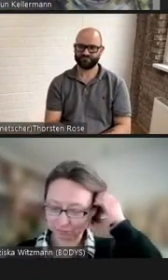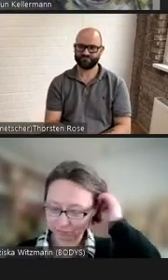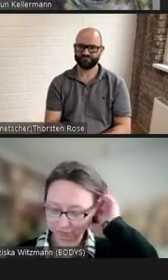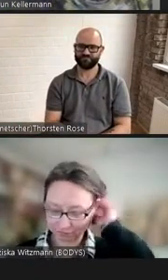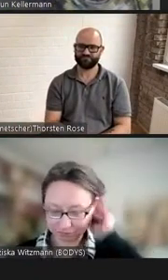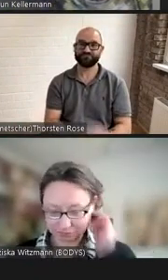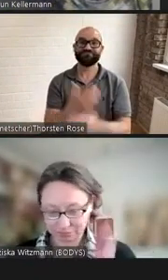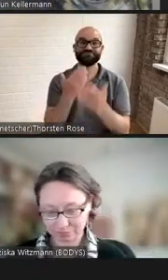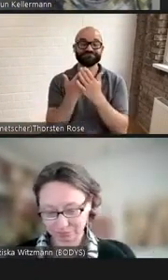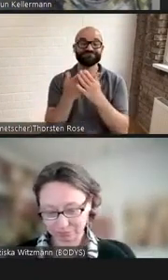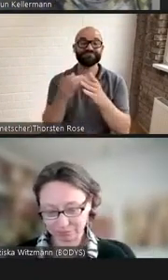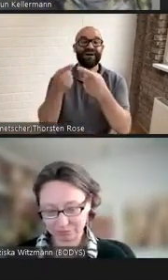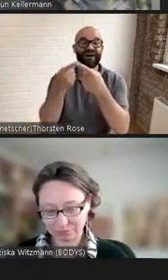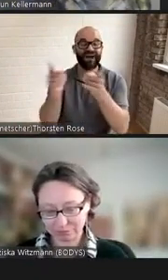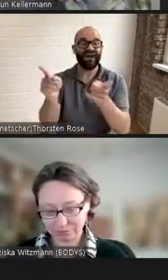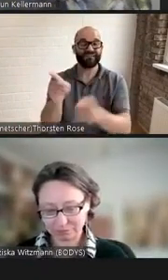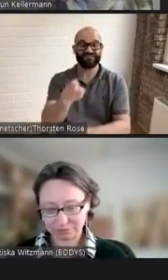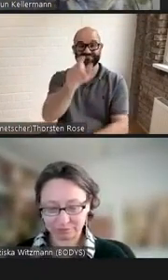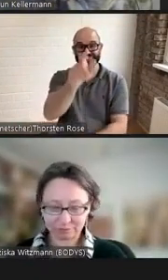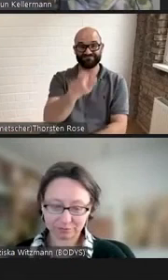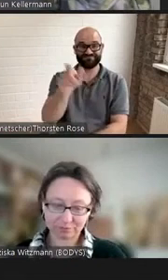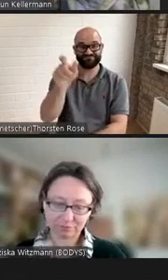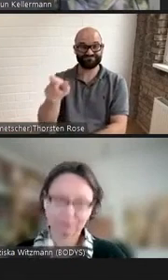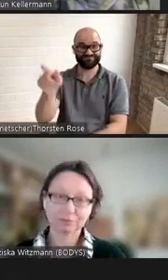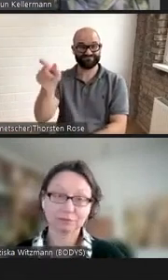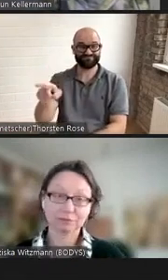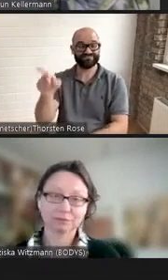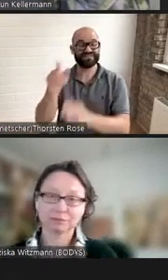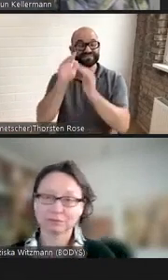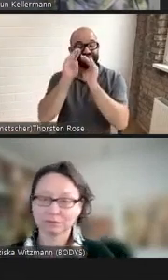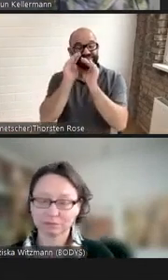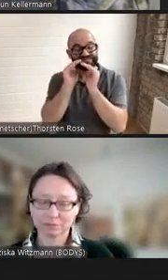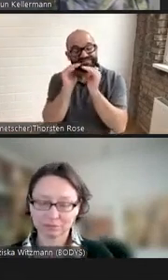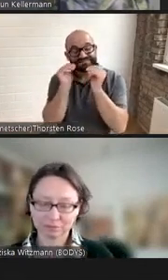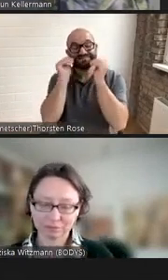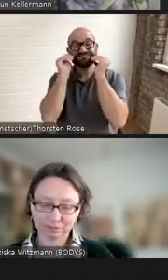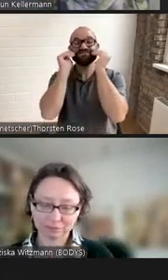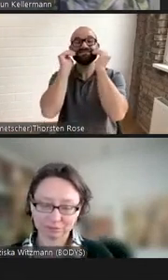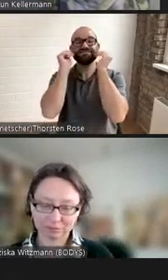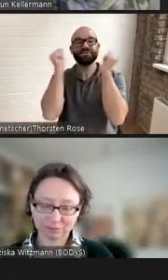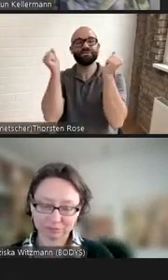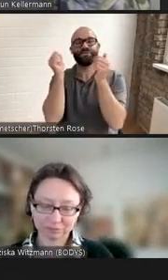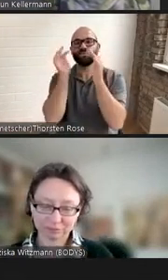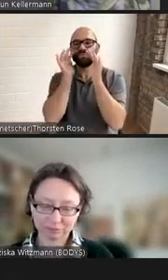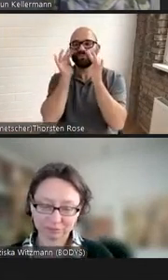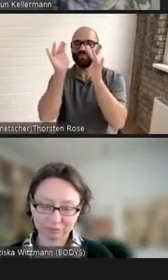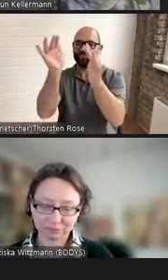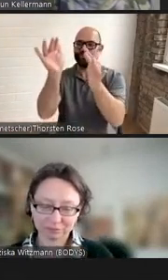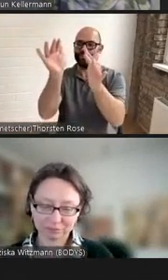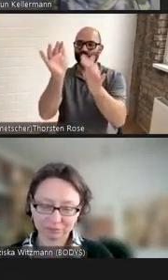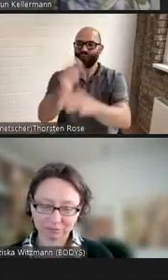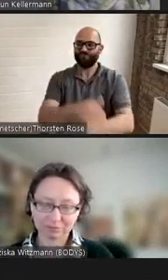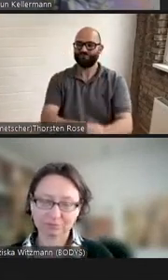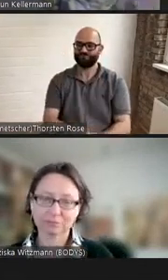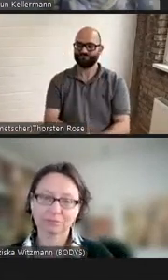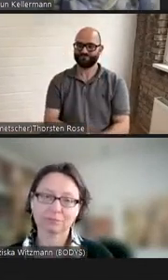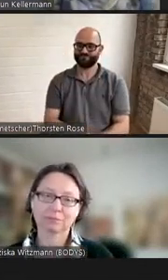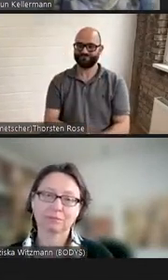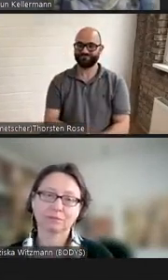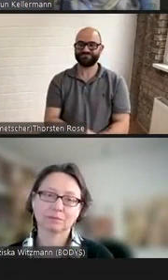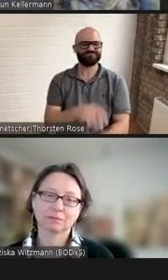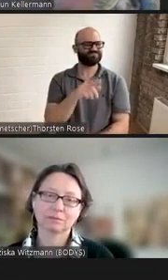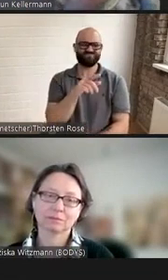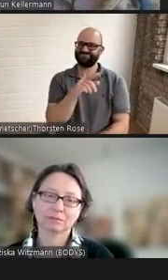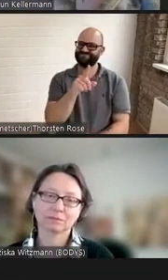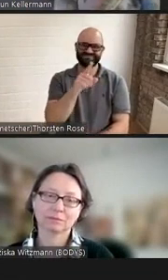anderen ersichtlich ganz erfüllt waren, gehörten zu denen, für die er sich nicht